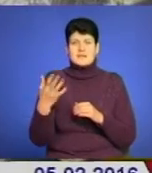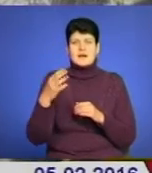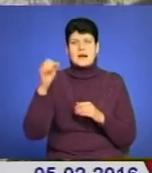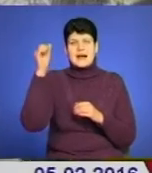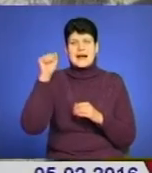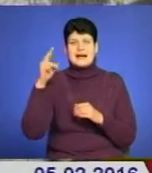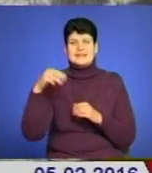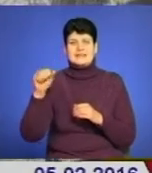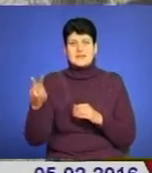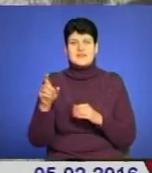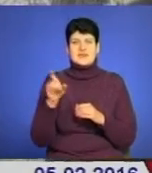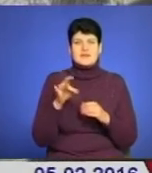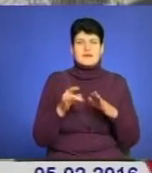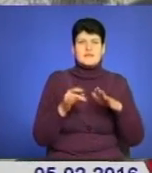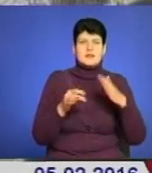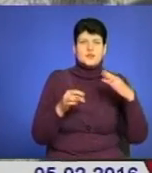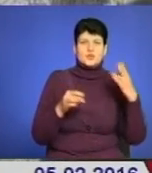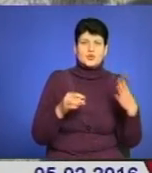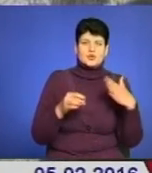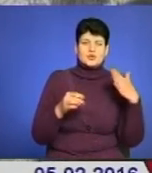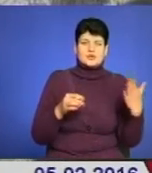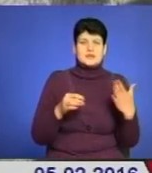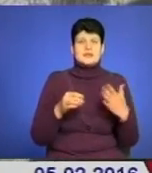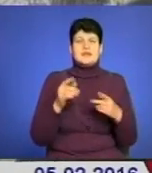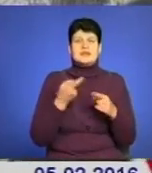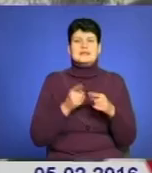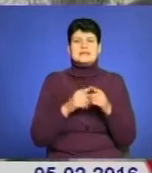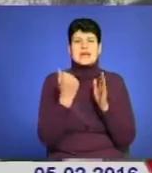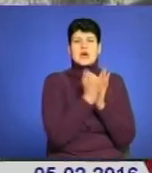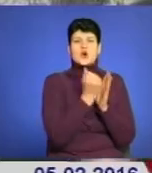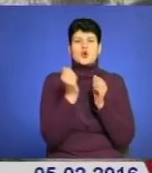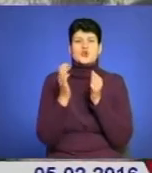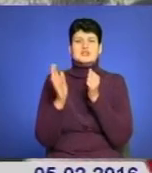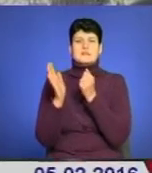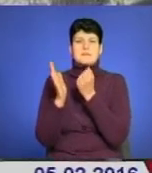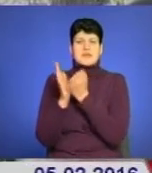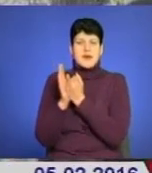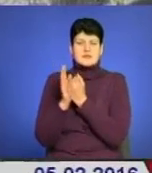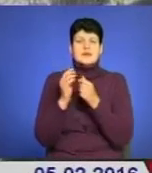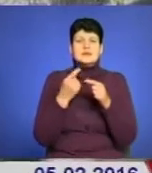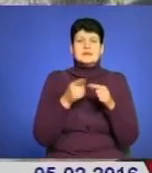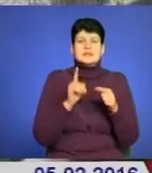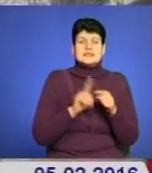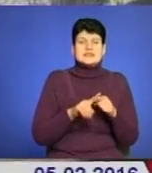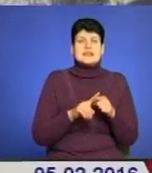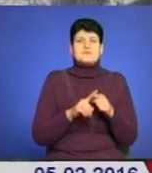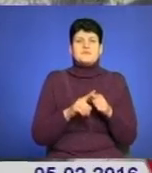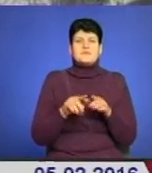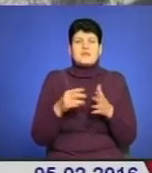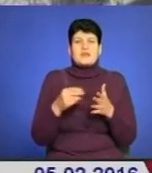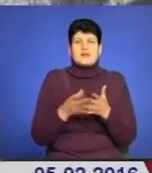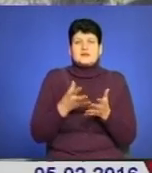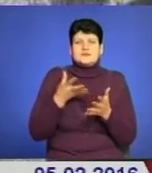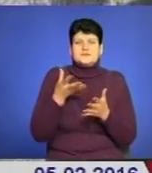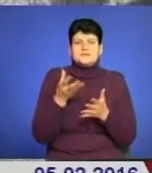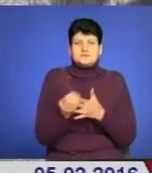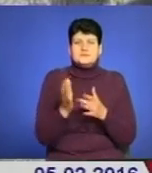боку це є розп'яття. Це навіть, оскільки розп'яття і відкуплення Христа, це реакція на то